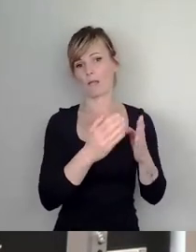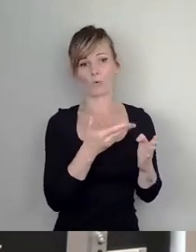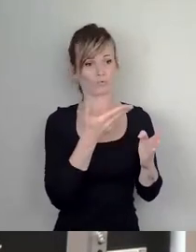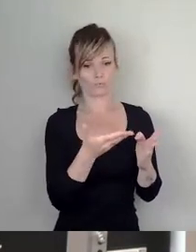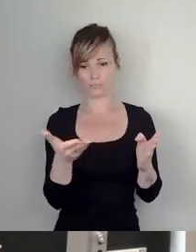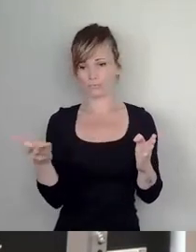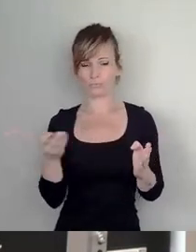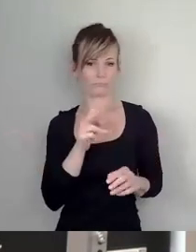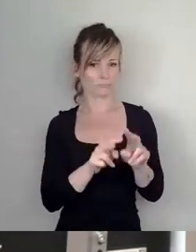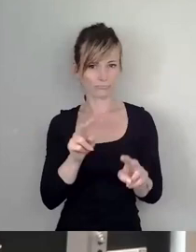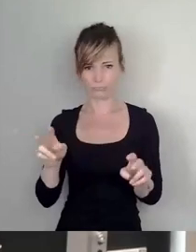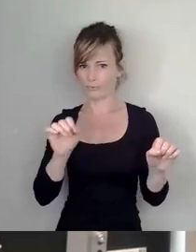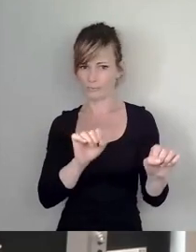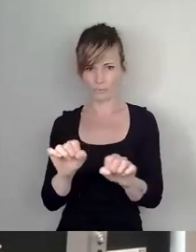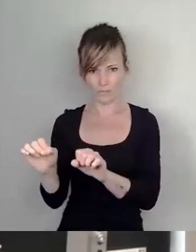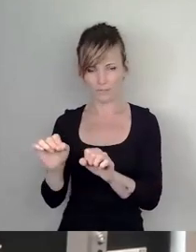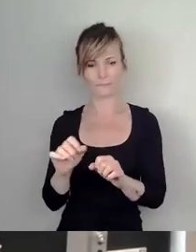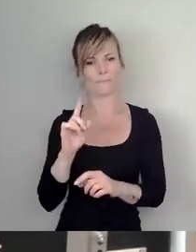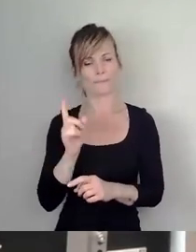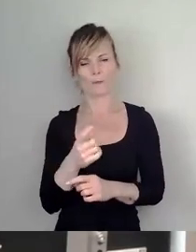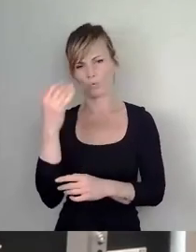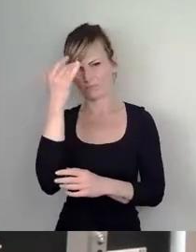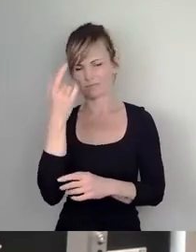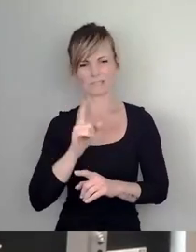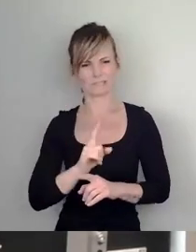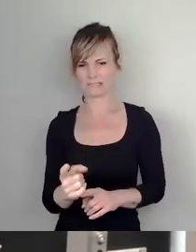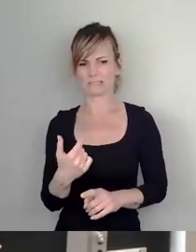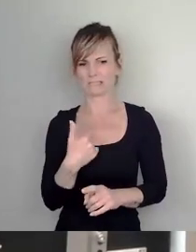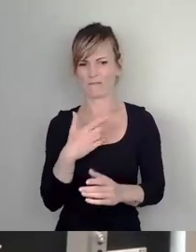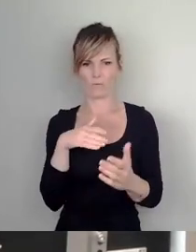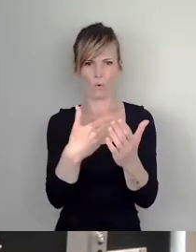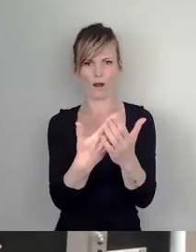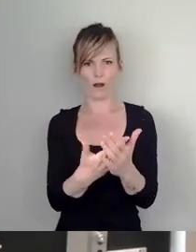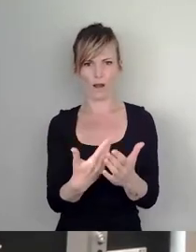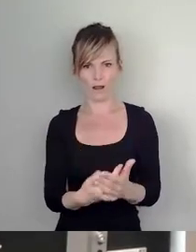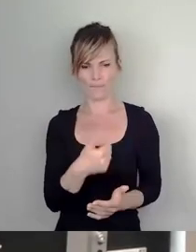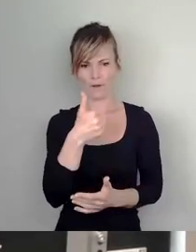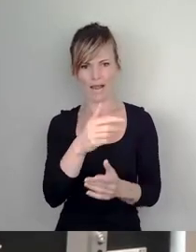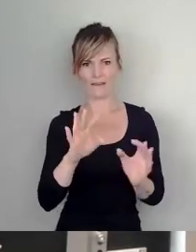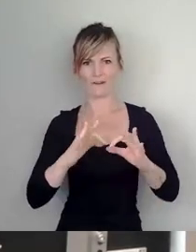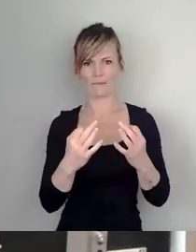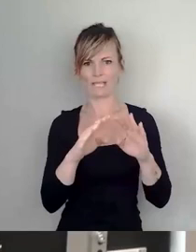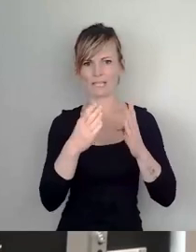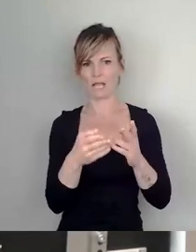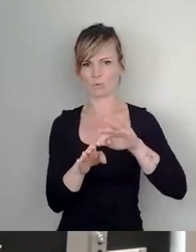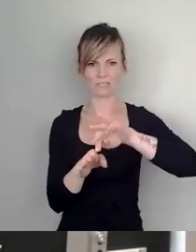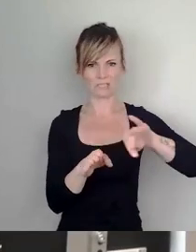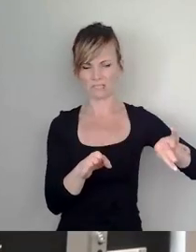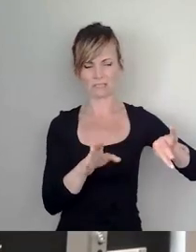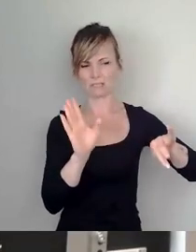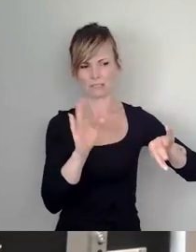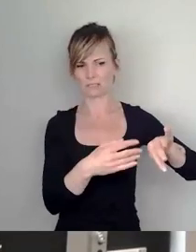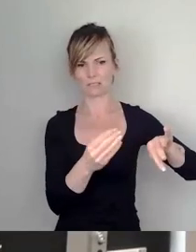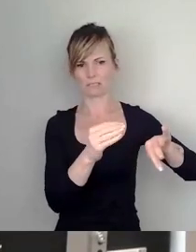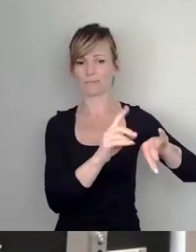ideologischen Beweggründen heraus Vorgaben zu machen und beispielsweise hier diese Einfamilienhäuser auszuklammern. Denn das würde dazu führen, dass die Dresdner auch